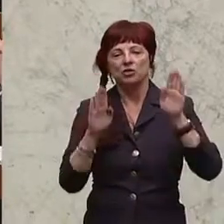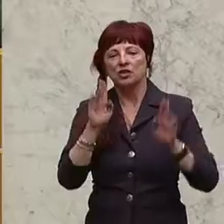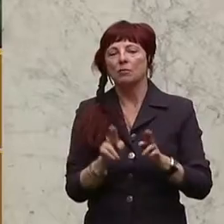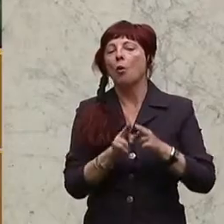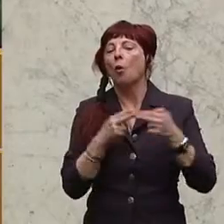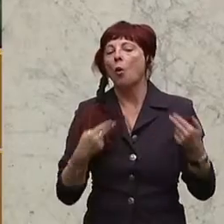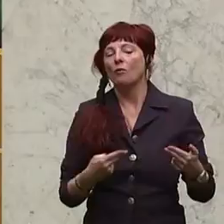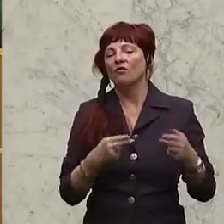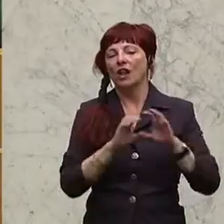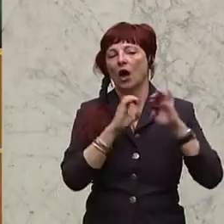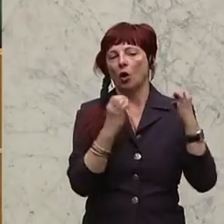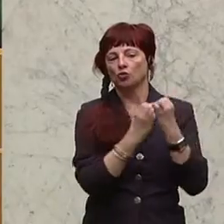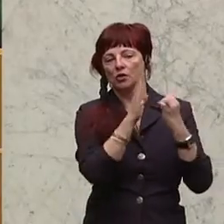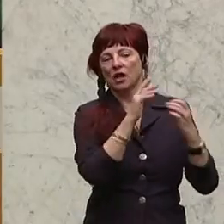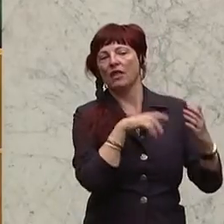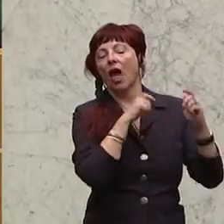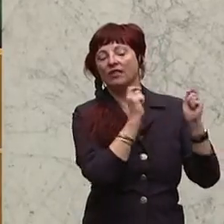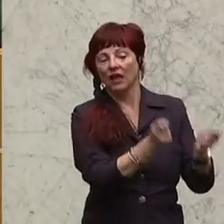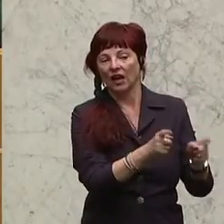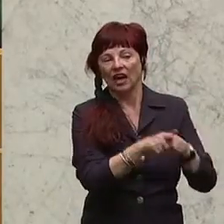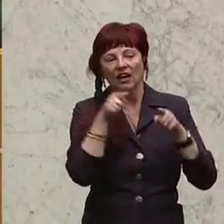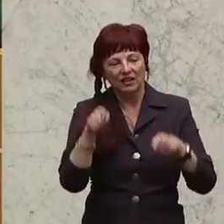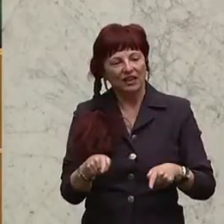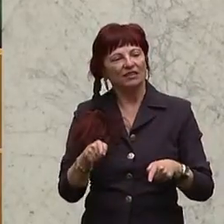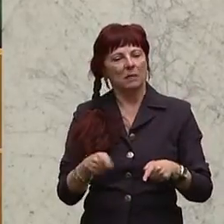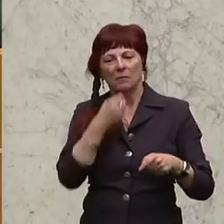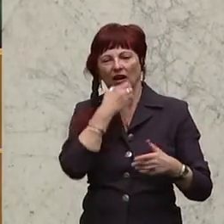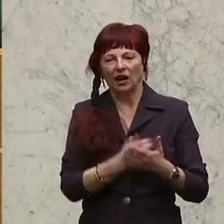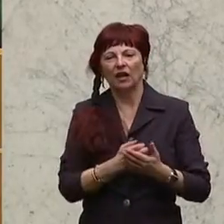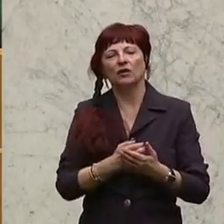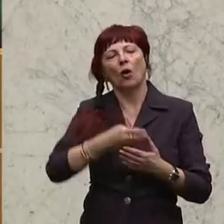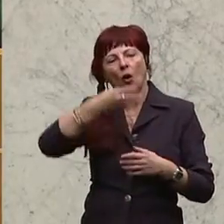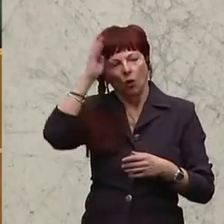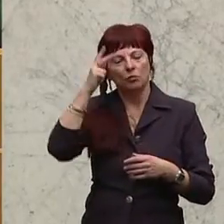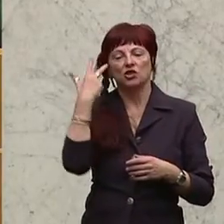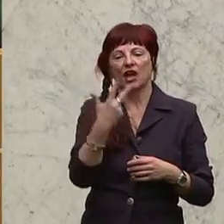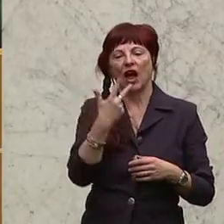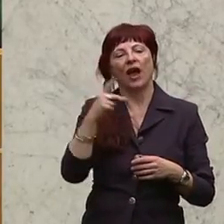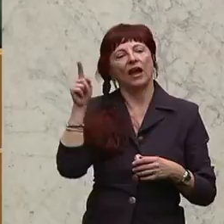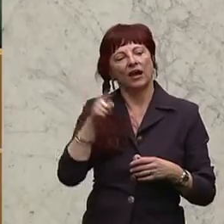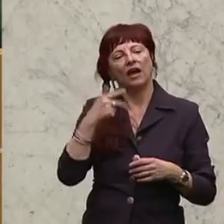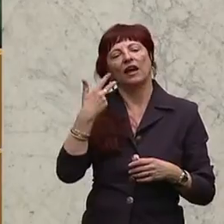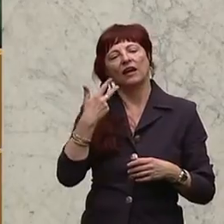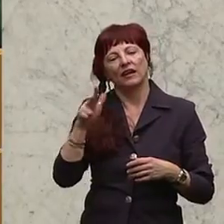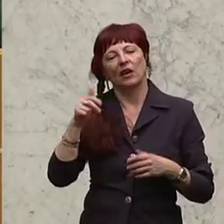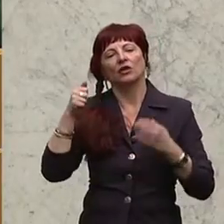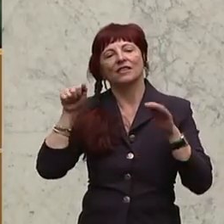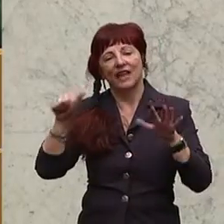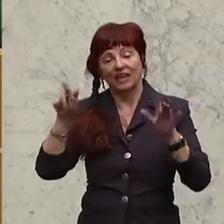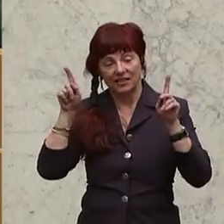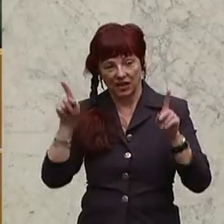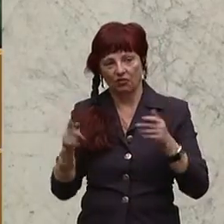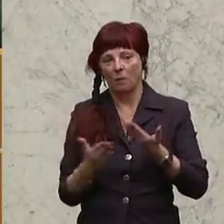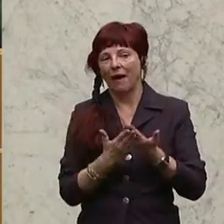vorliegenden Bericht Römisch 3, 316 und zu Römisch 3, 316 der Beilagen zur Kenntnis zu